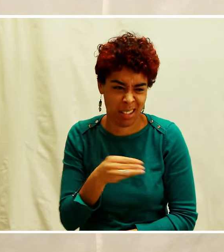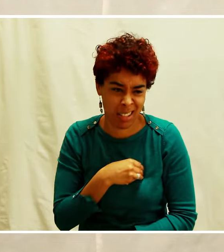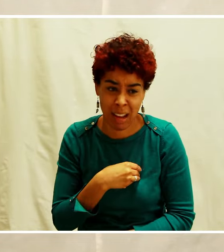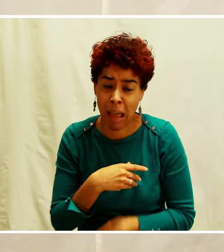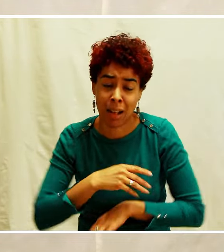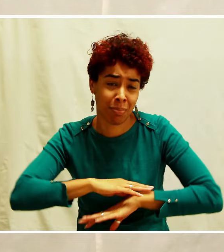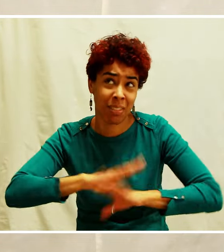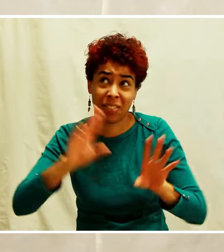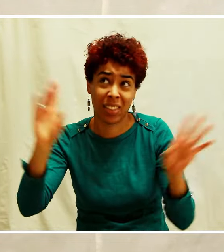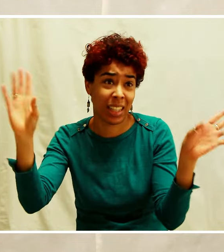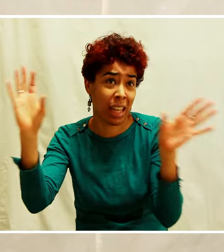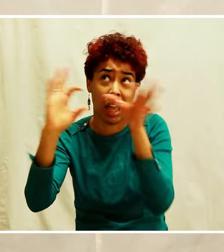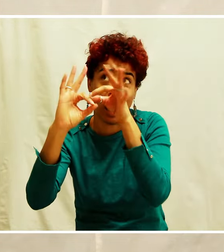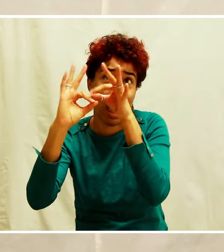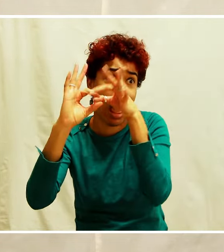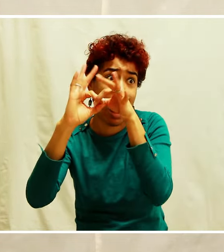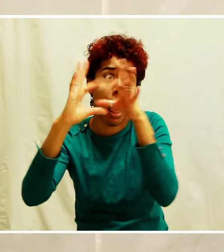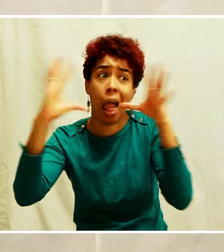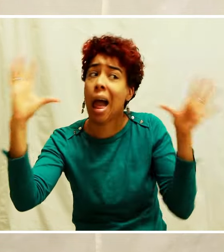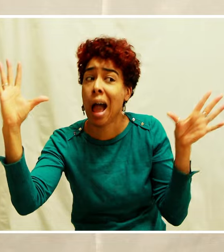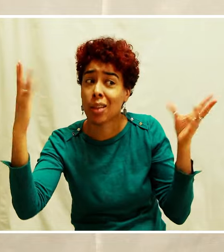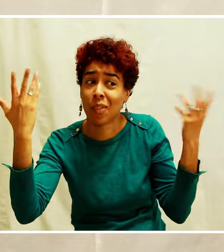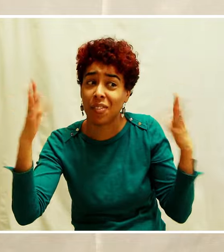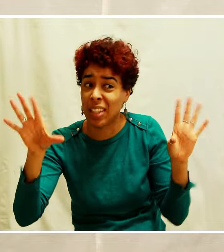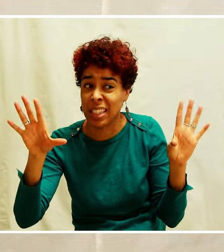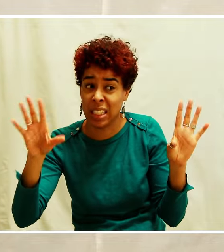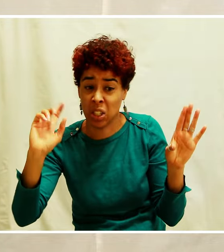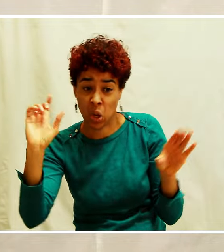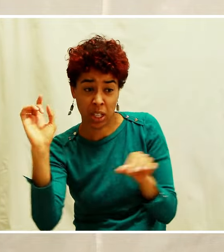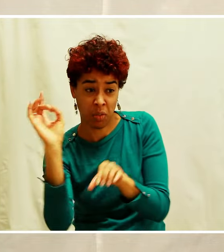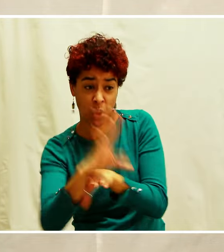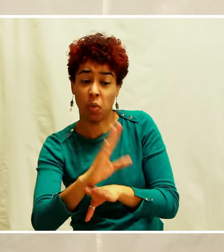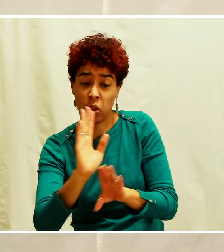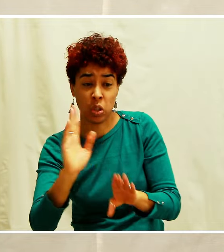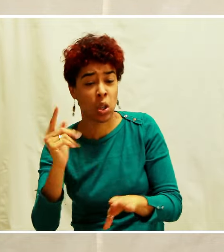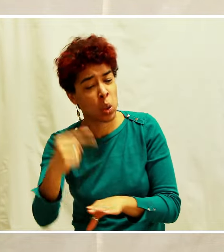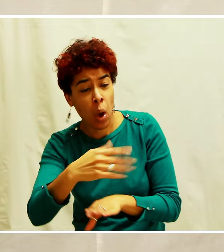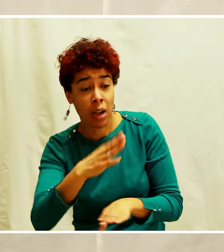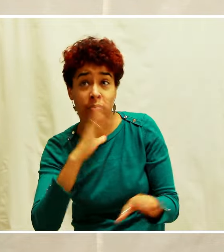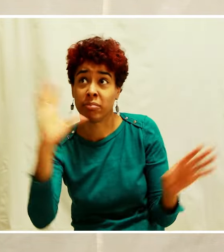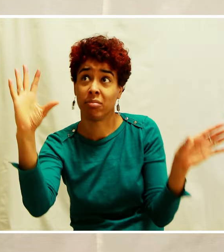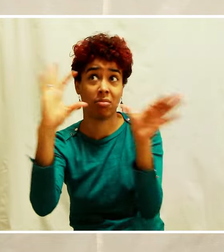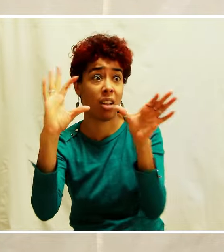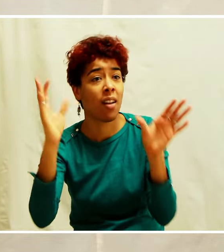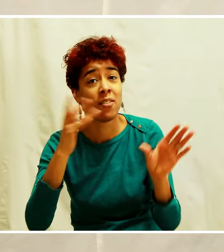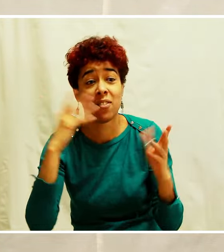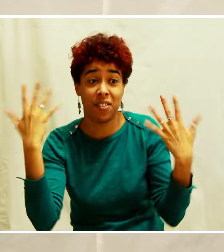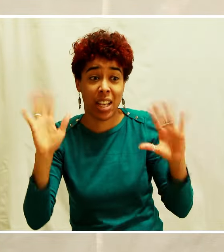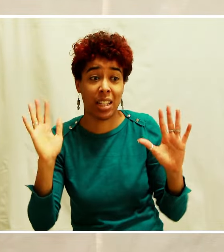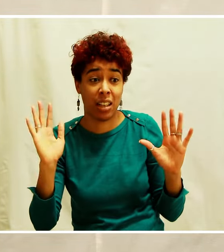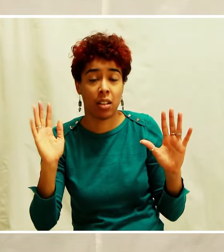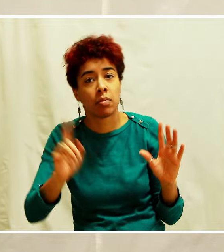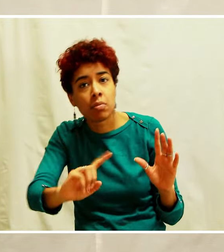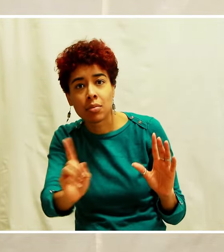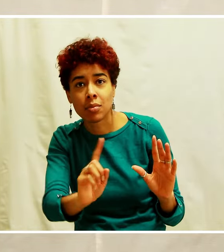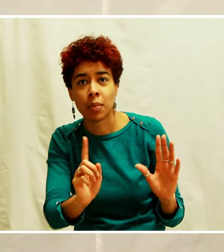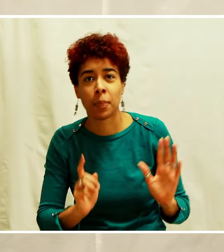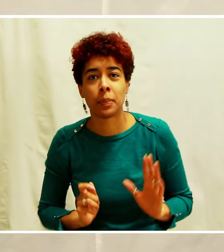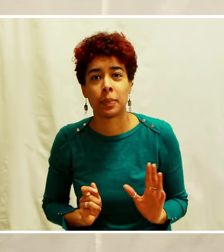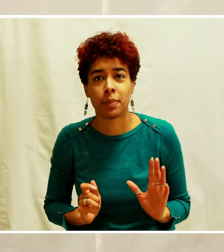ça y est, le Père, il met comme un veto sur ta vie à dire « Non, toi tu ne peux plus entrer dans ma présence. » Non.